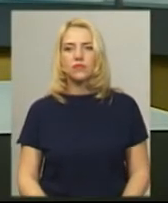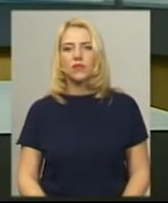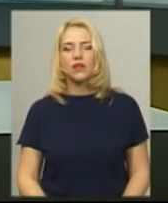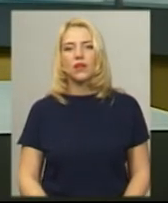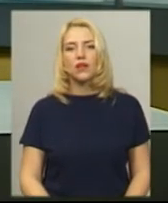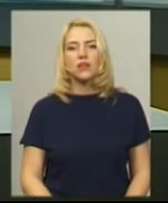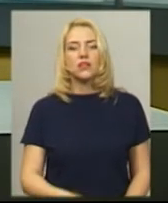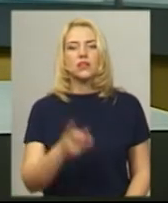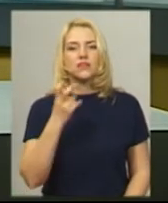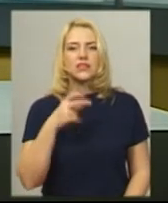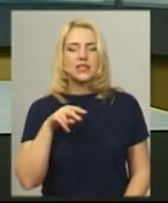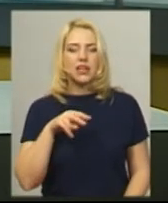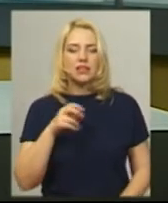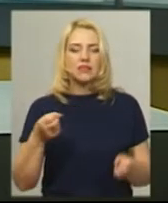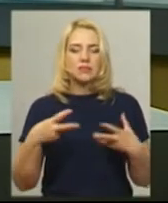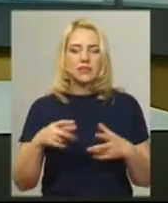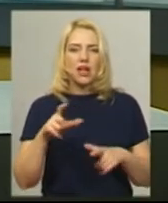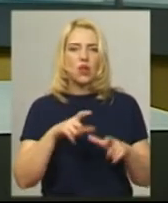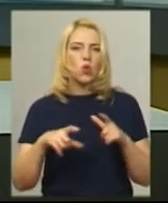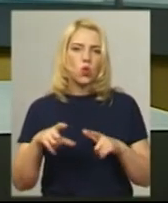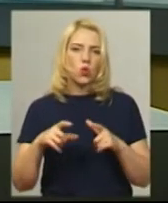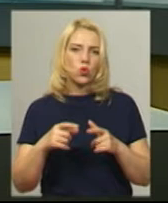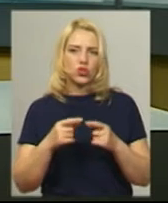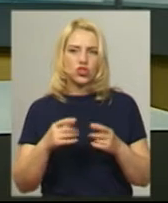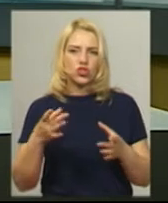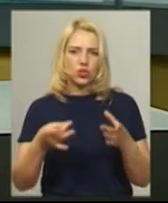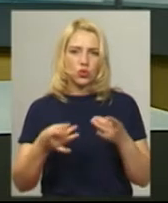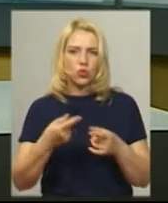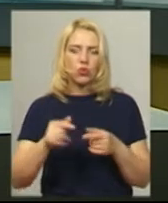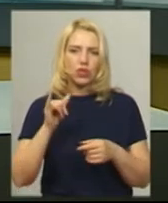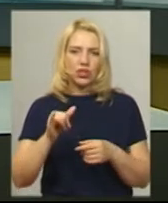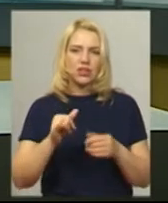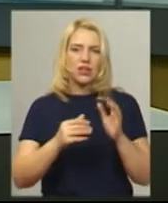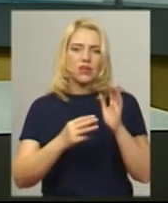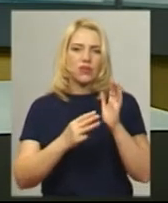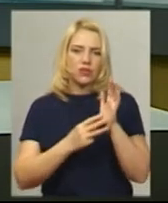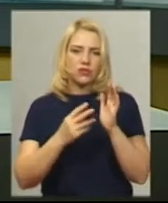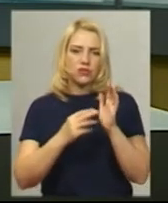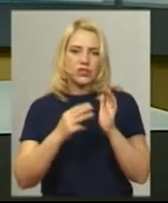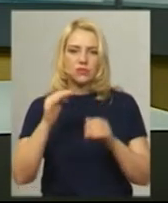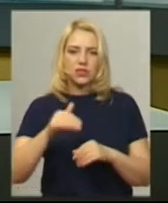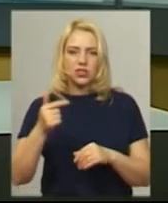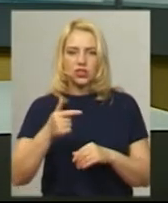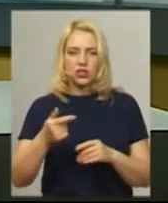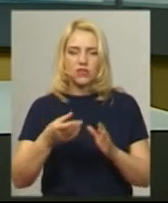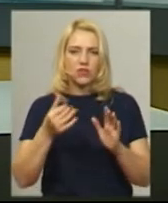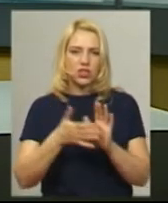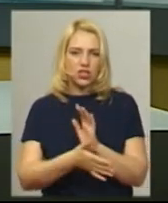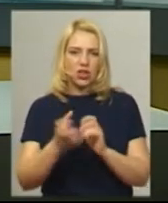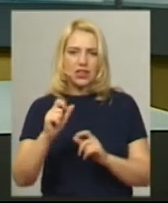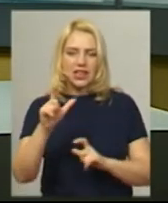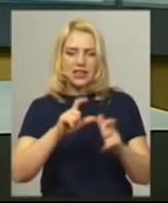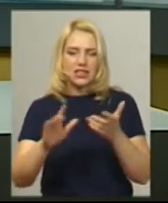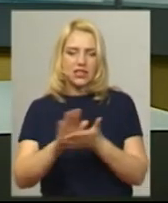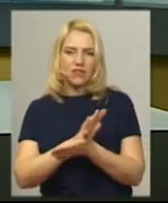200 літрів спеціального розчину та більше 2,5 тисяч гривень на день витрачають для дезінфекції комунального громадського